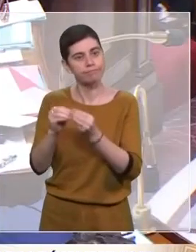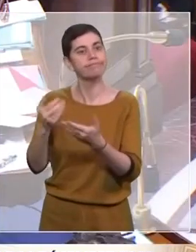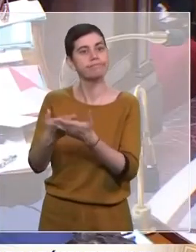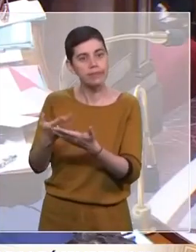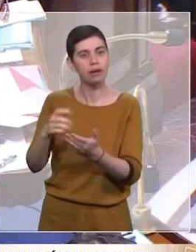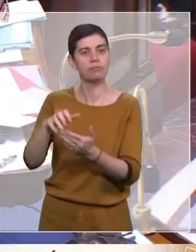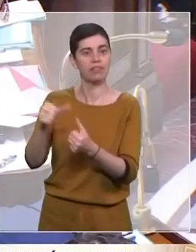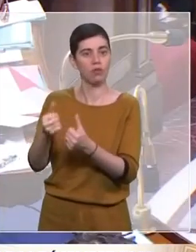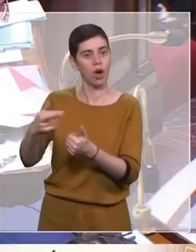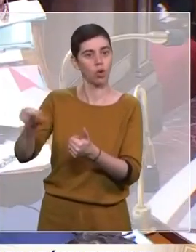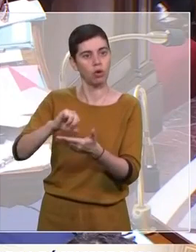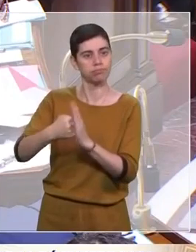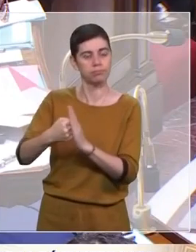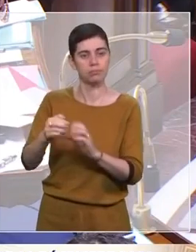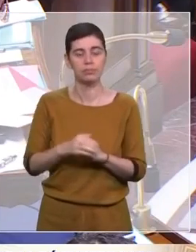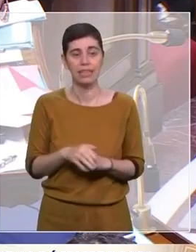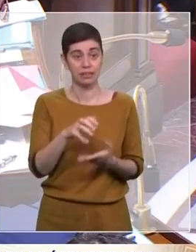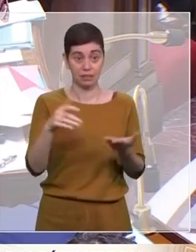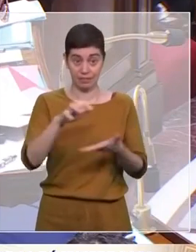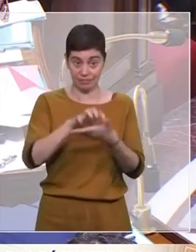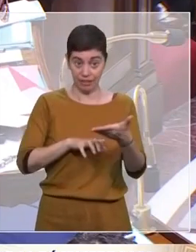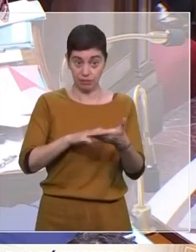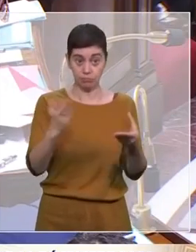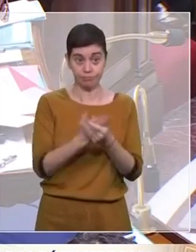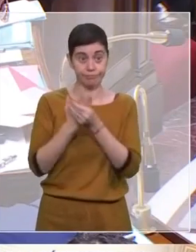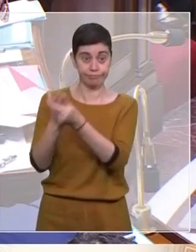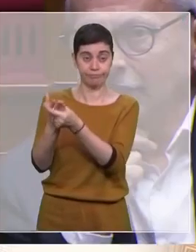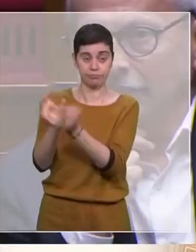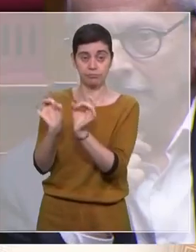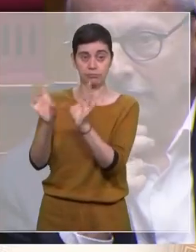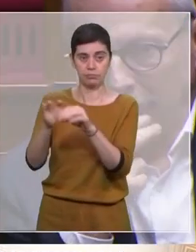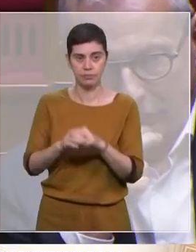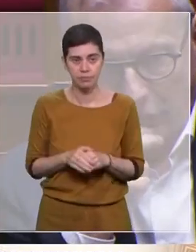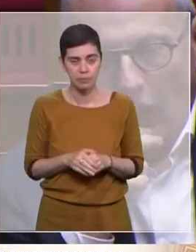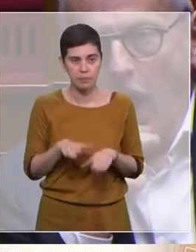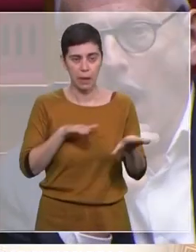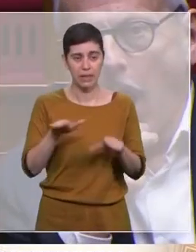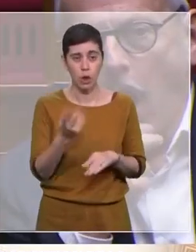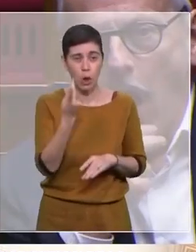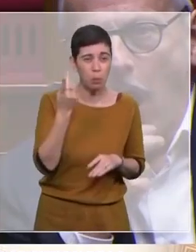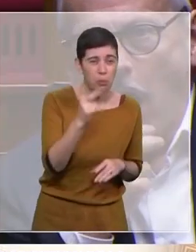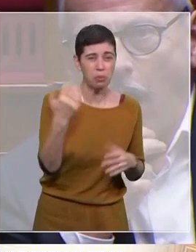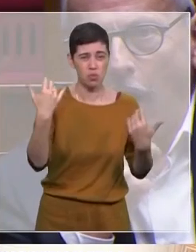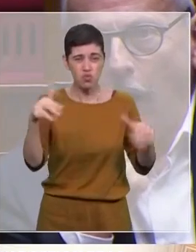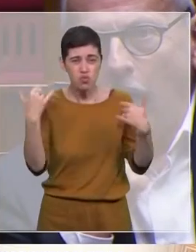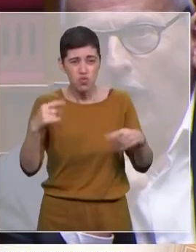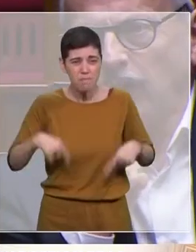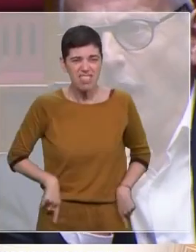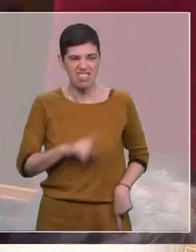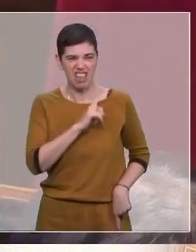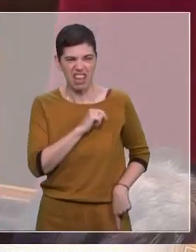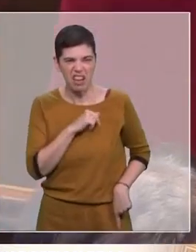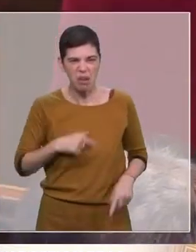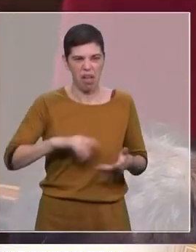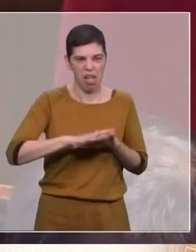votre texte a été démocratiquement rejeté. Mais que dire des méthodes crapuleuses de votre ministre de l'Intérieur, votre ministre de l'Intérieur qui